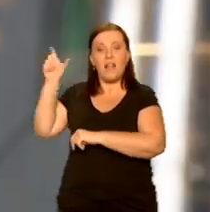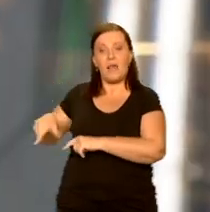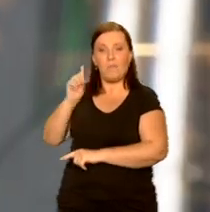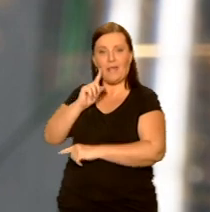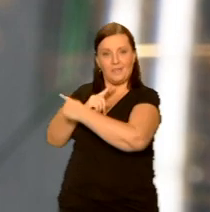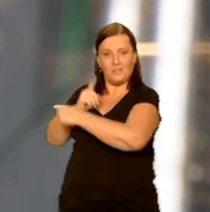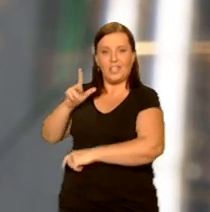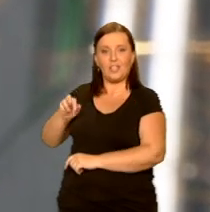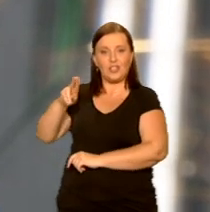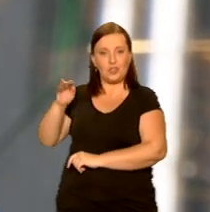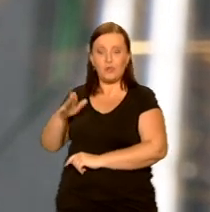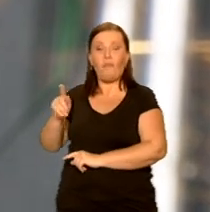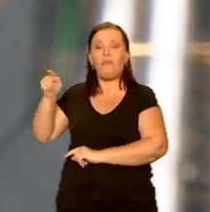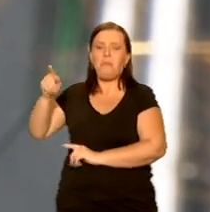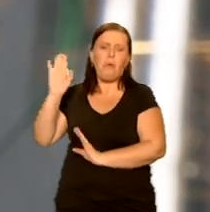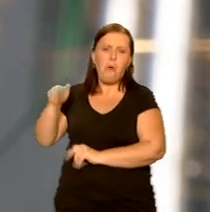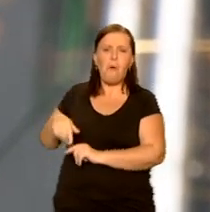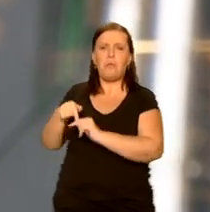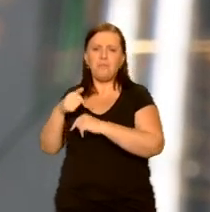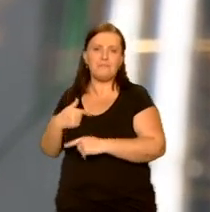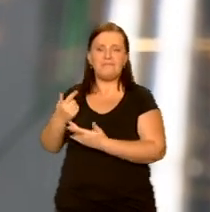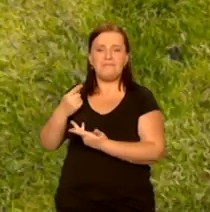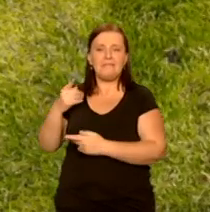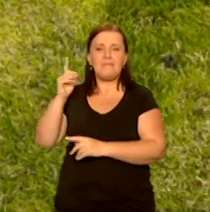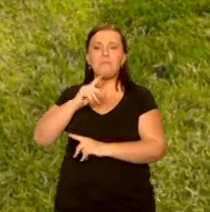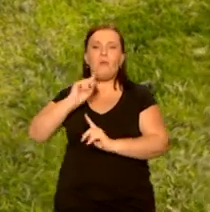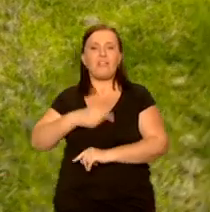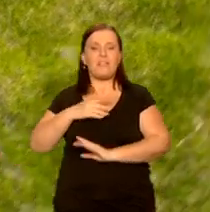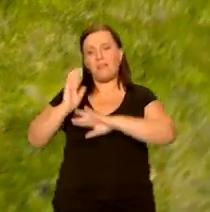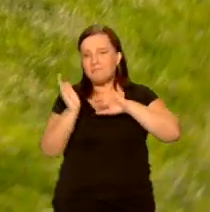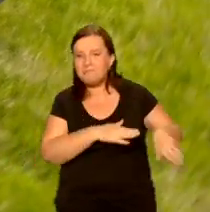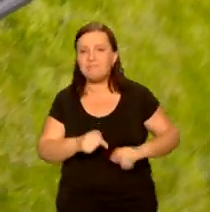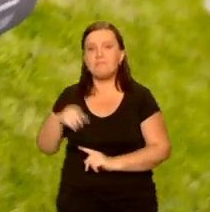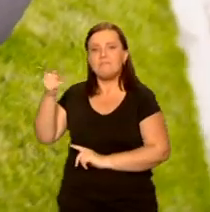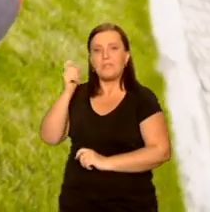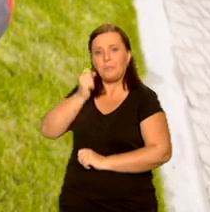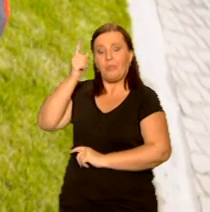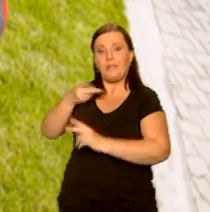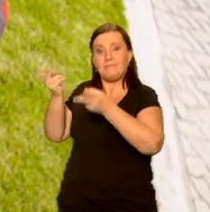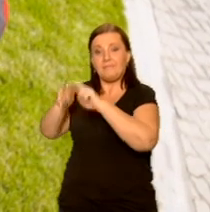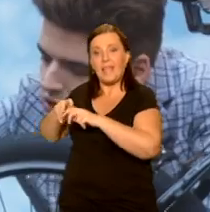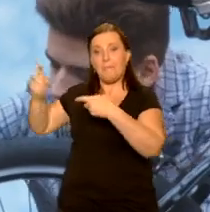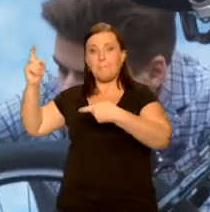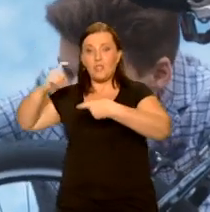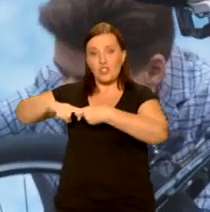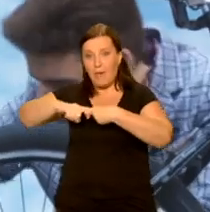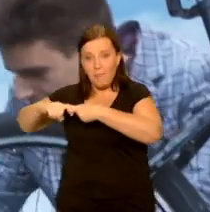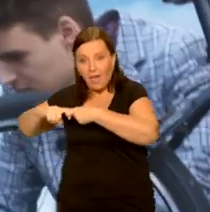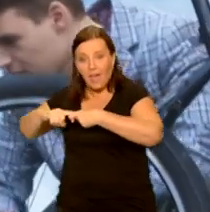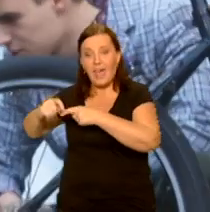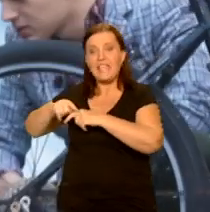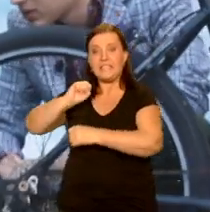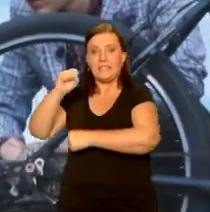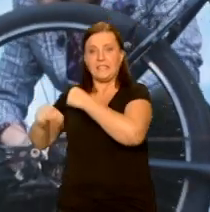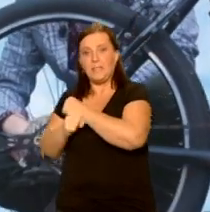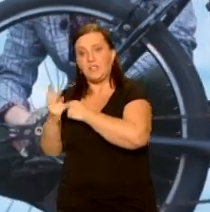Krzysztof Cudzich z Bukowiny Tatrzańskiej, który skonstruował jedyną na świecie przyczepkę, która zamiast dwóch czy trzech ma